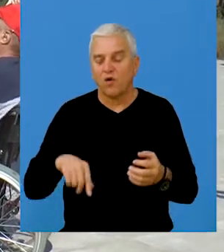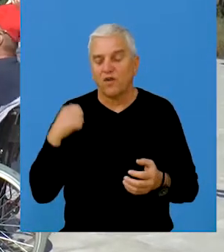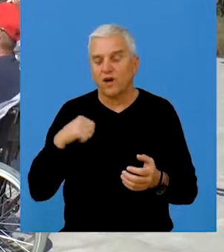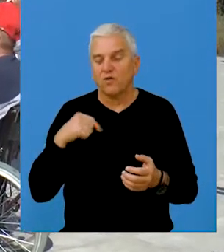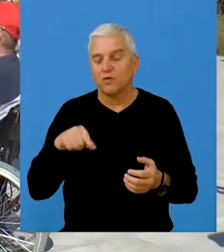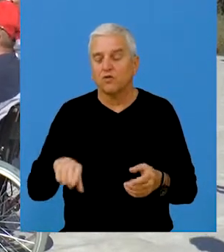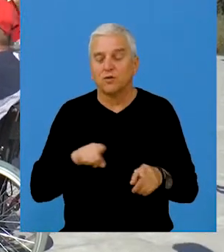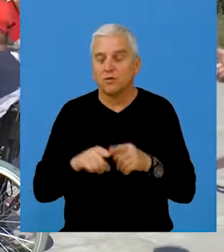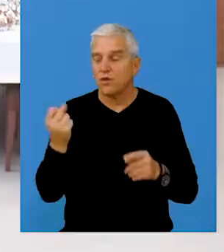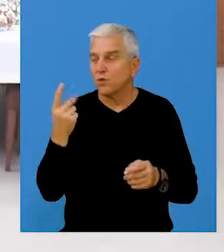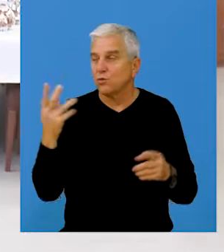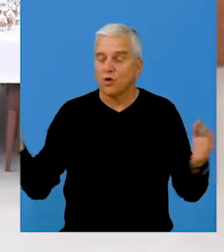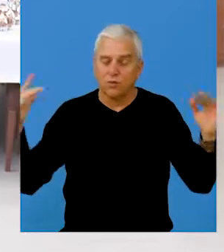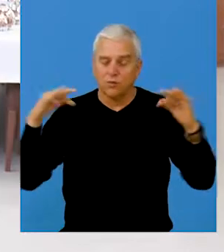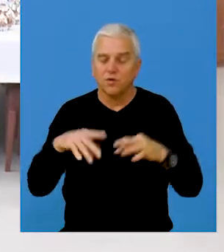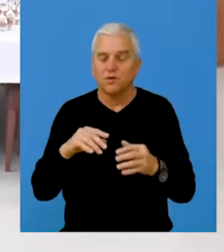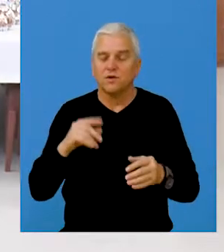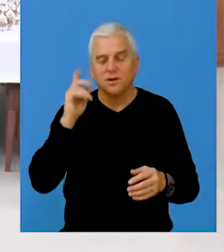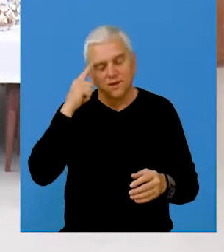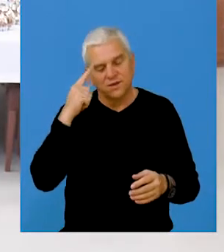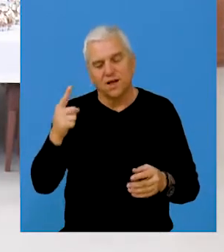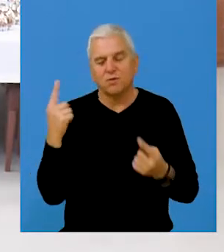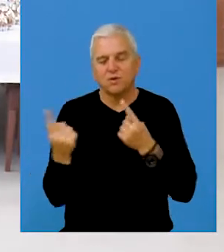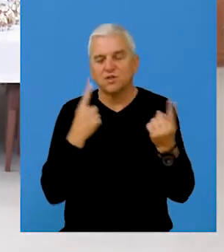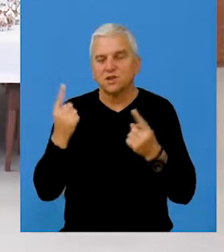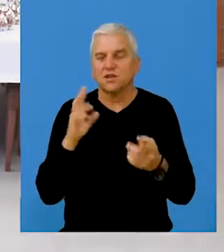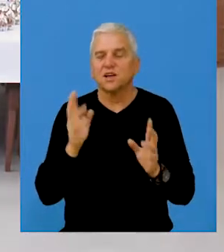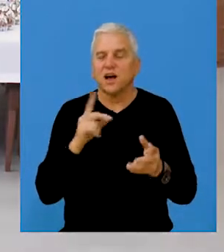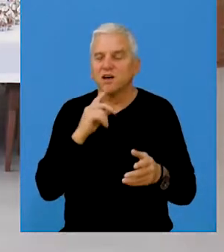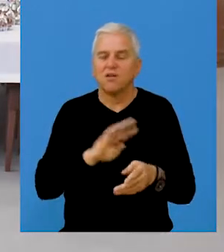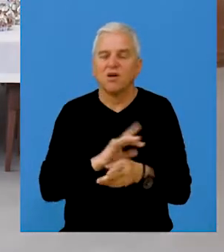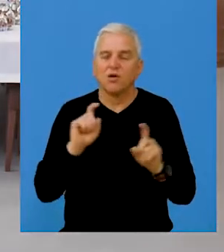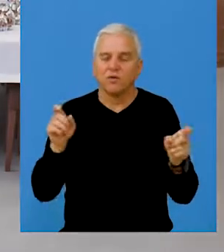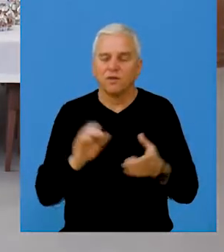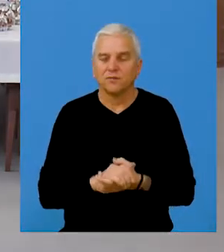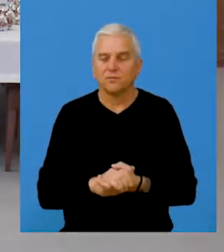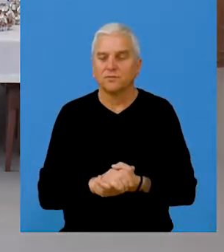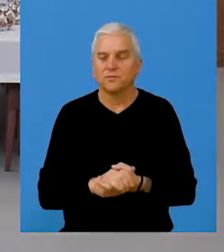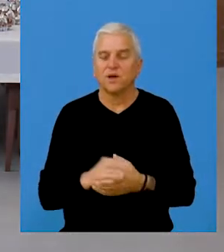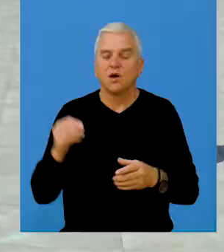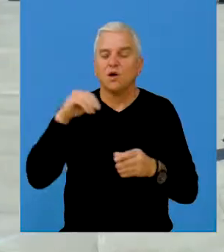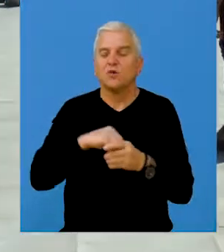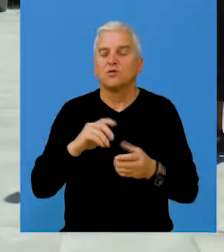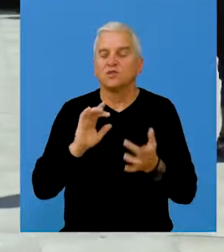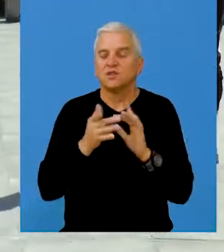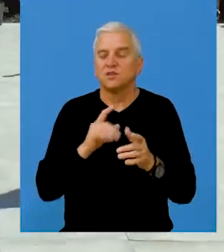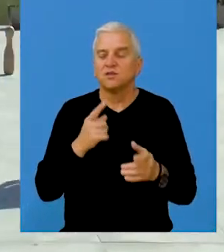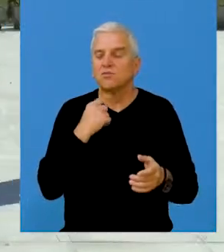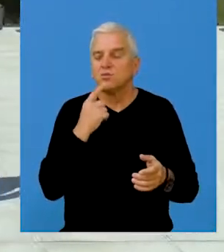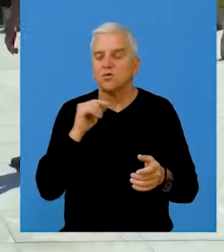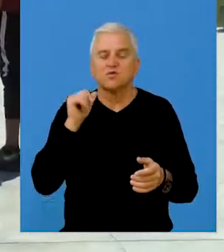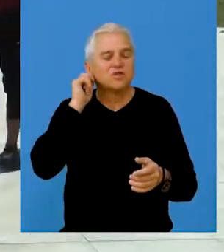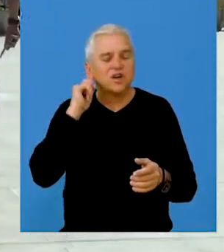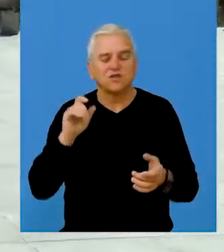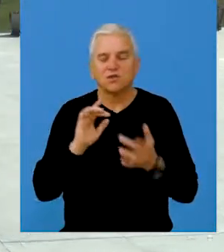i ove godine i u ovom broju okupilo ceneći situaciju kako je sa COVID-19. Učesnici su se